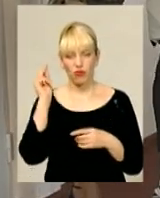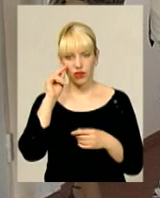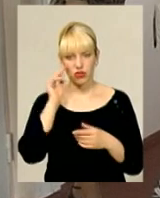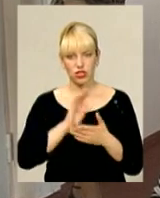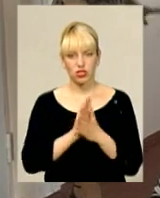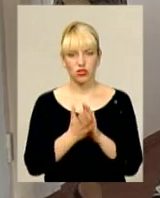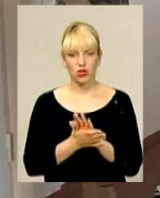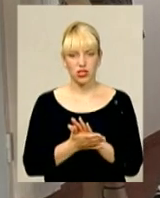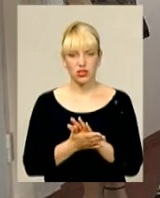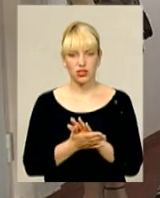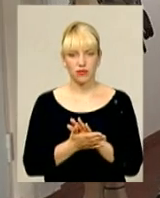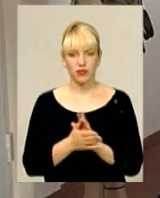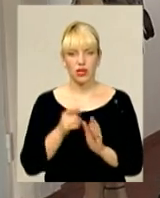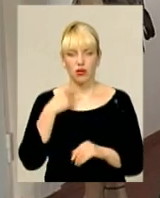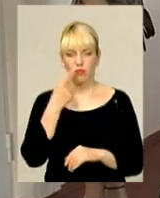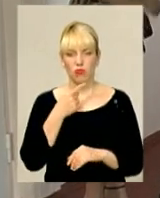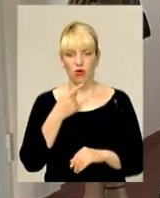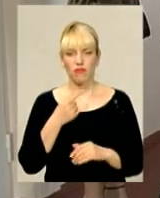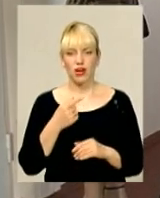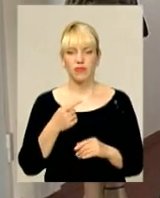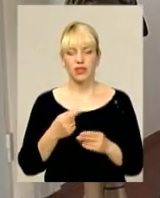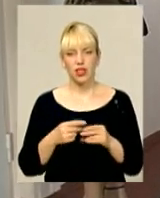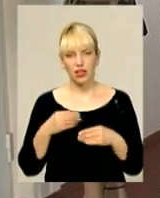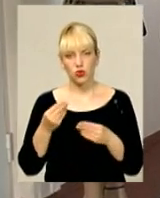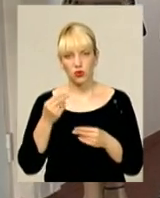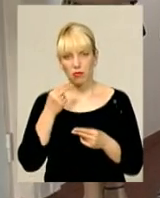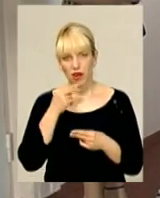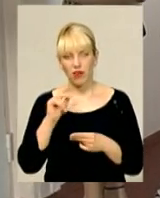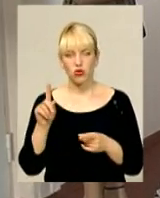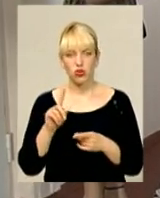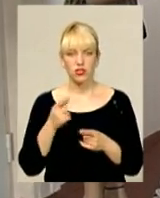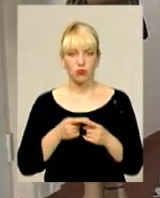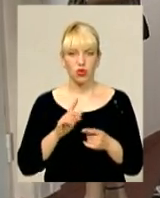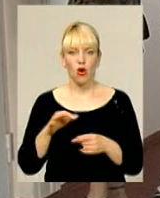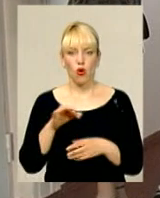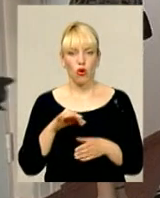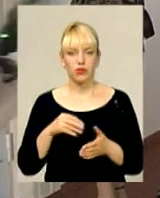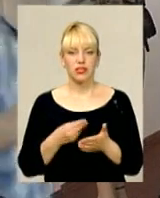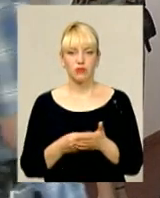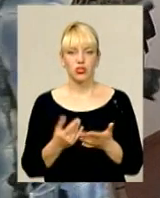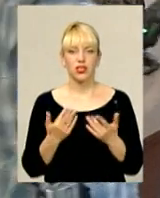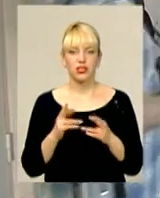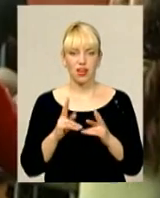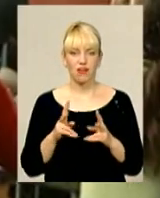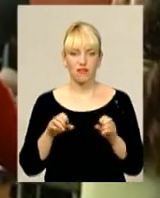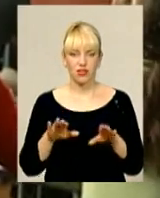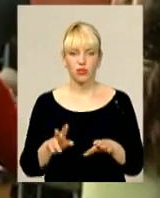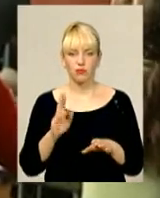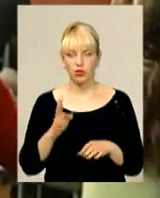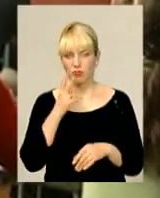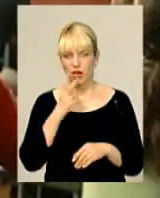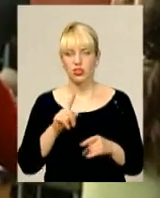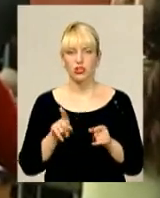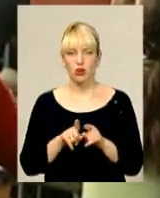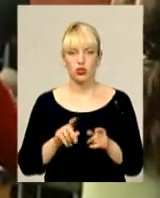ситуації. І, мова йде, надають перевагу, що все ж таки це буде обласний бюджет. І як вирішимо, будемо бачити. Окрім того,